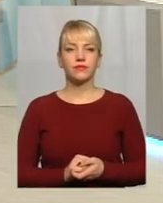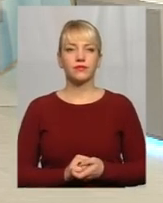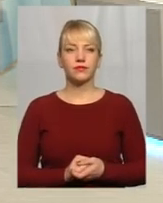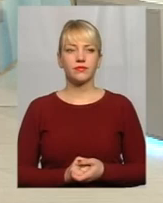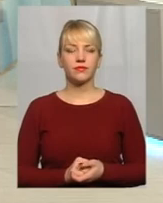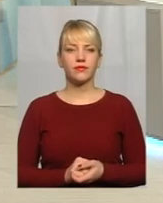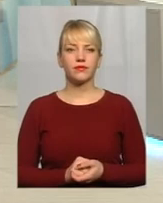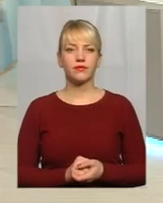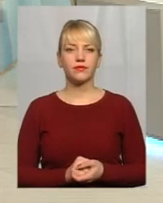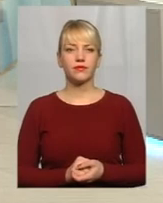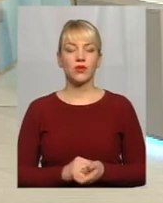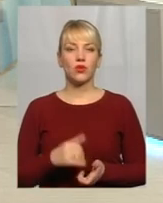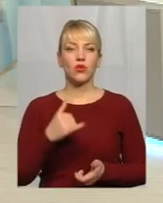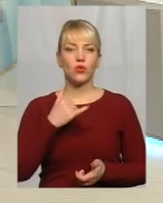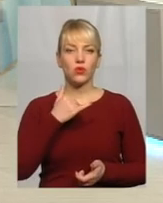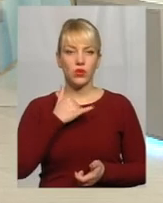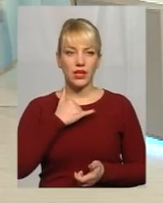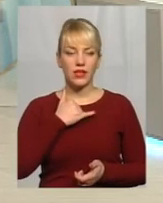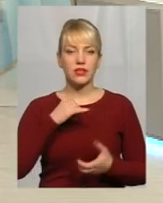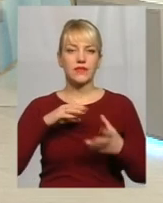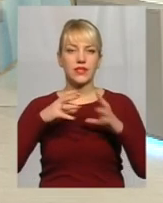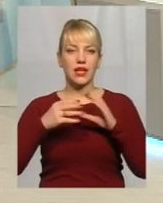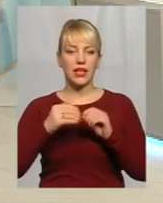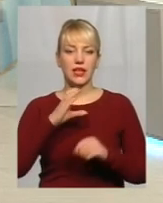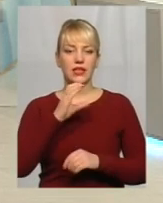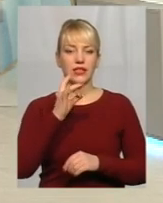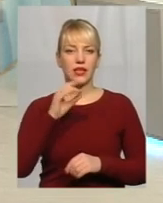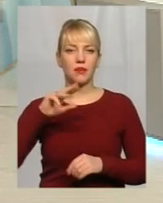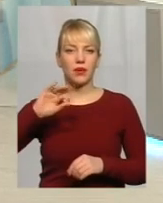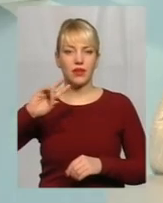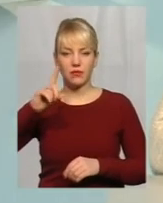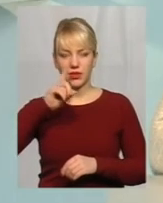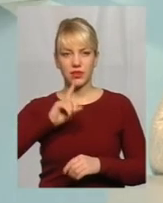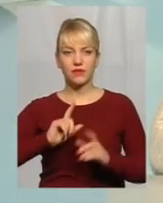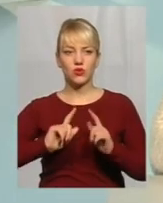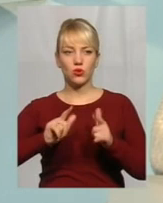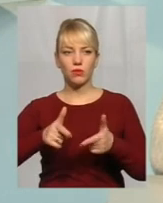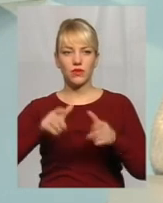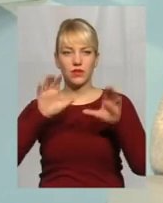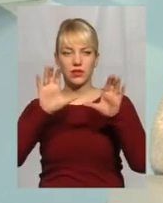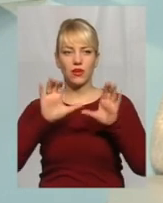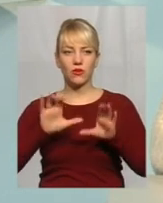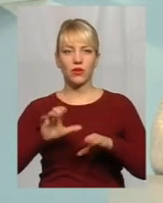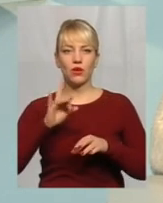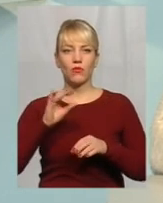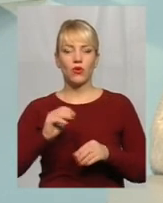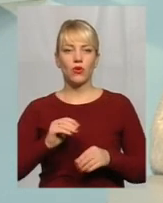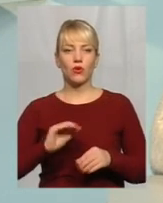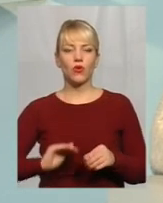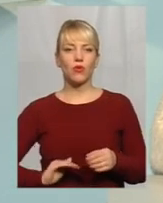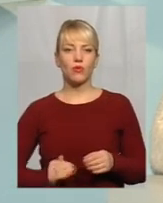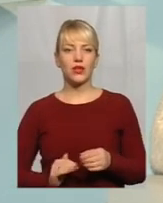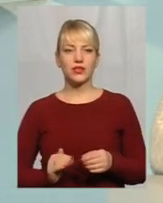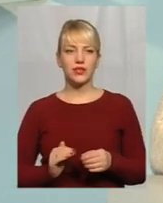Ну, у нас взагалі в серпні місяці вступив в силу закон про комерційний облік